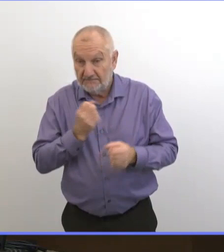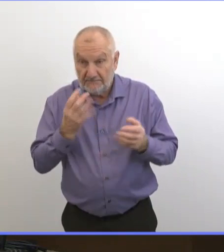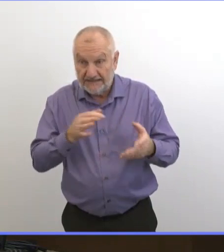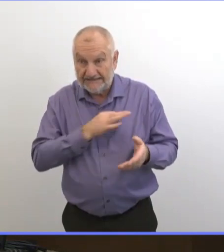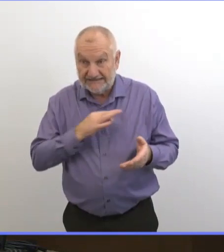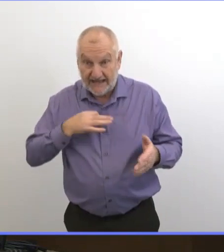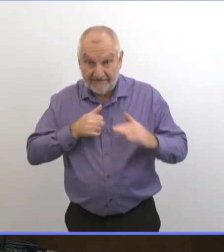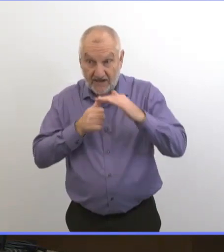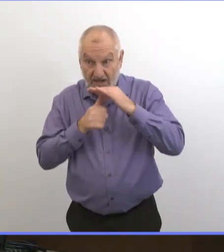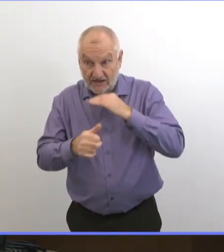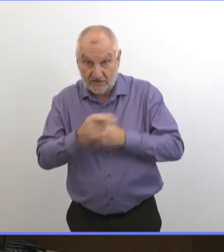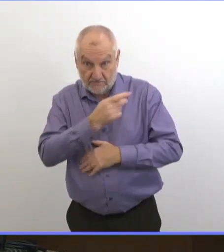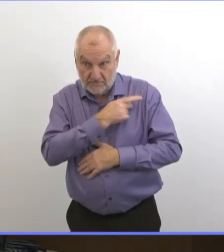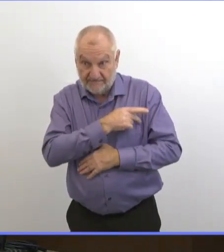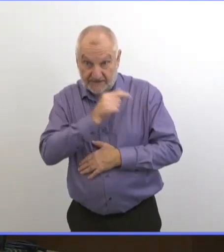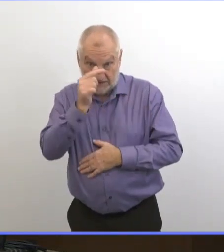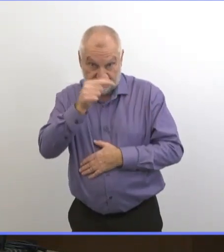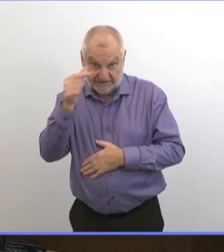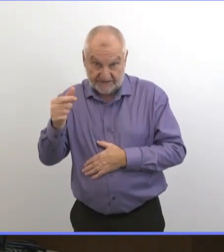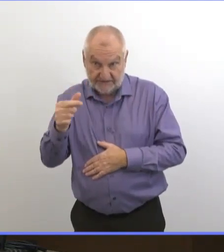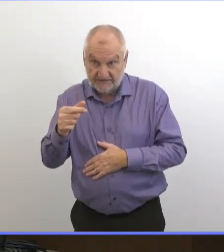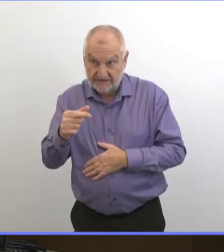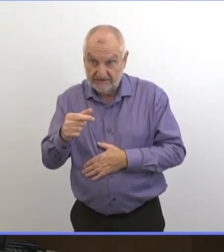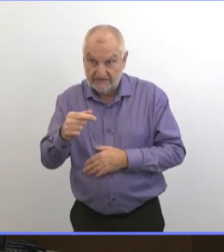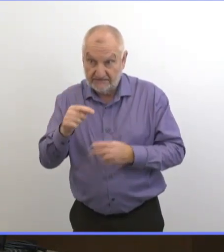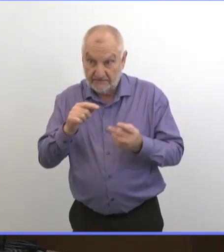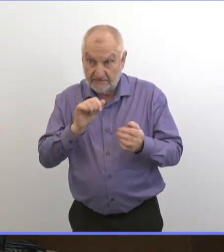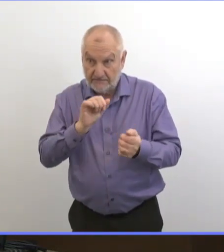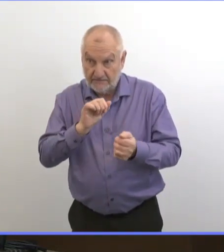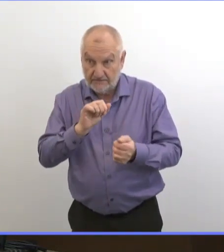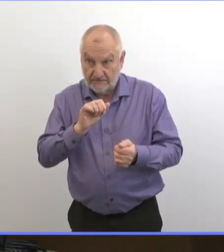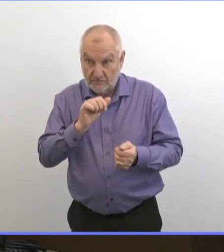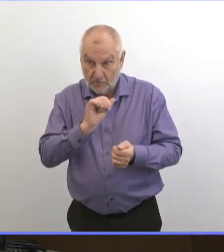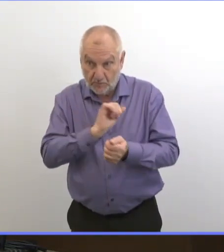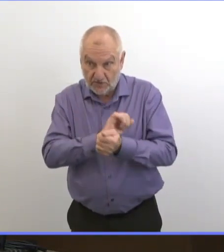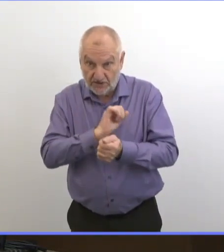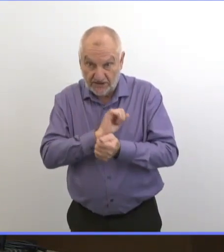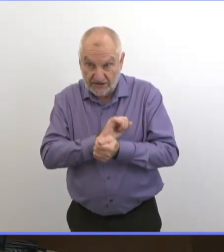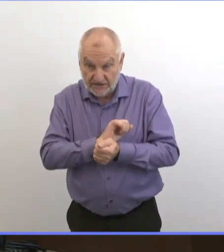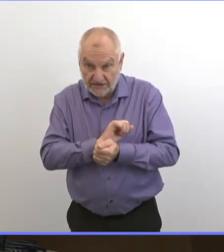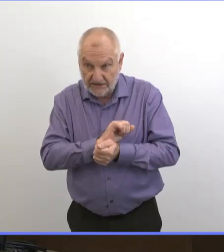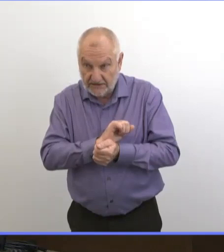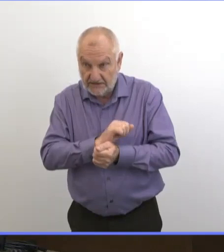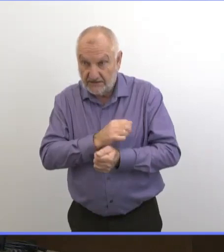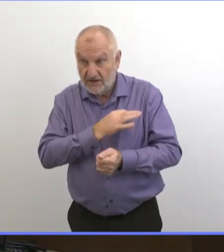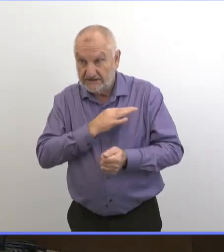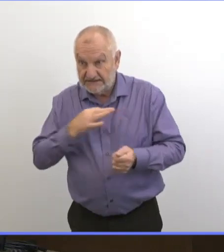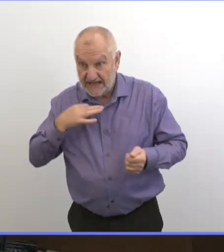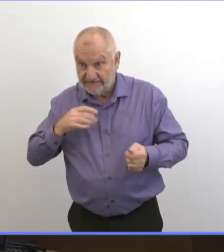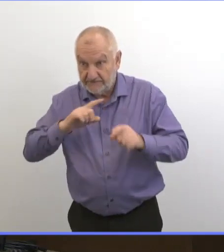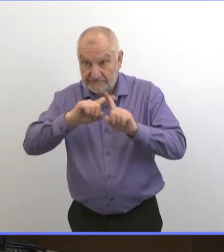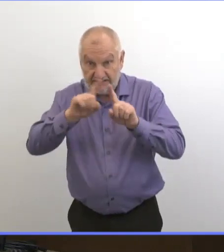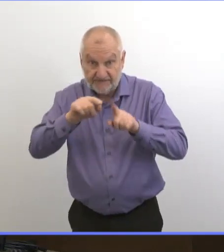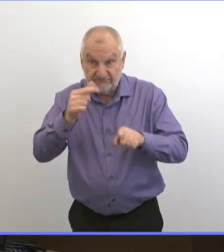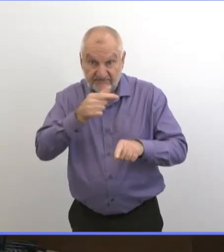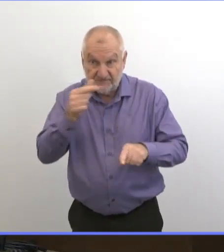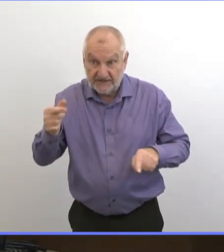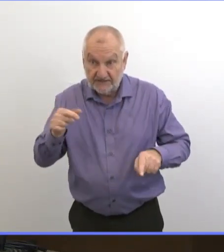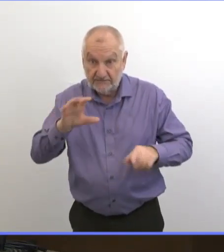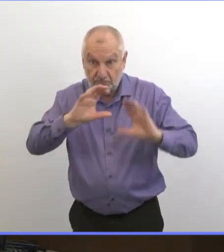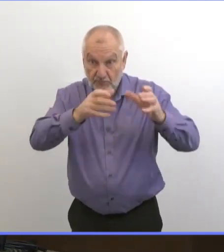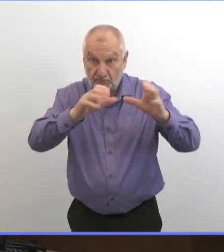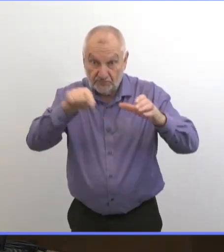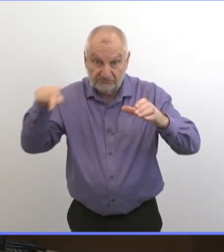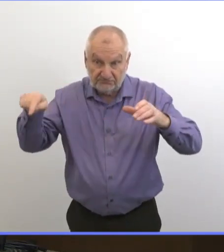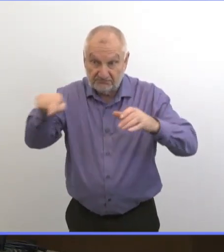différents secteurs du gouvernement sont appuyés ou